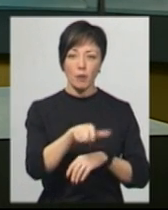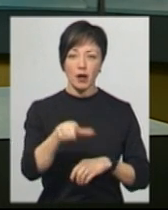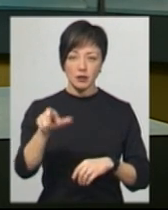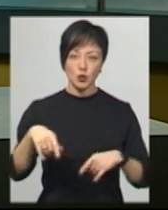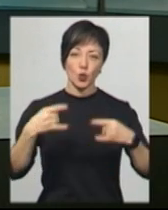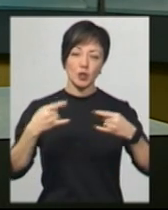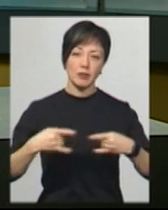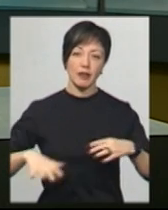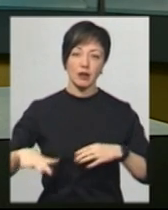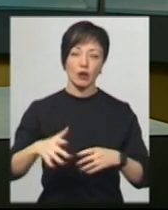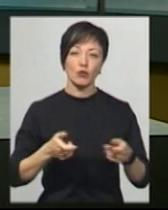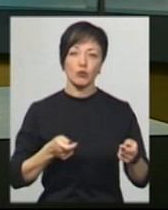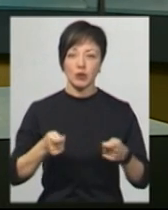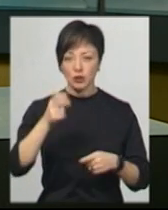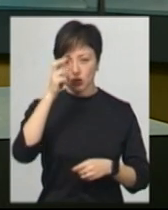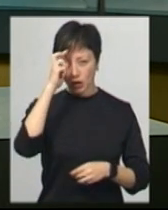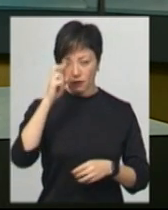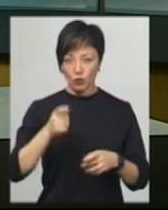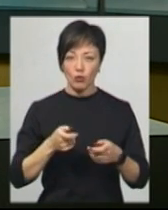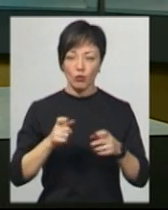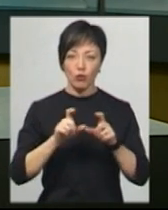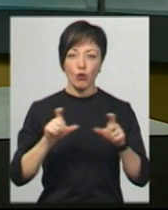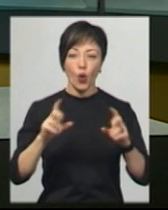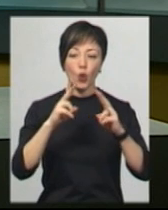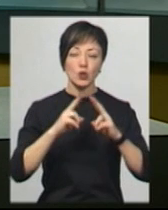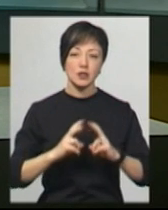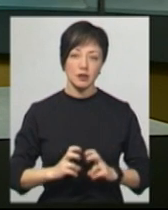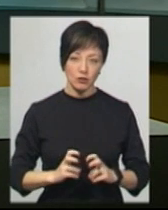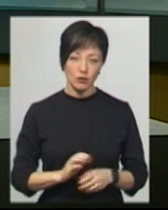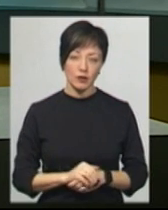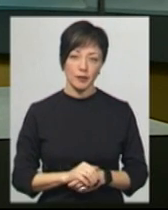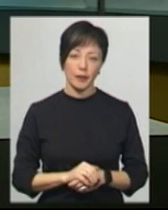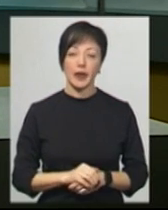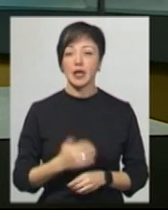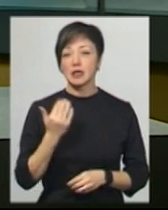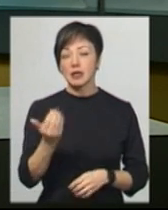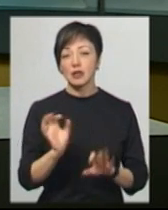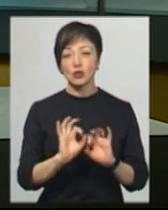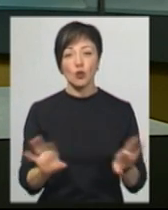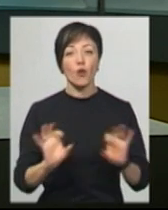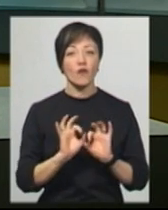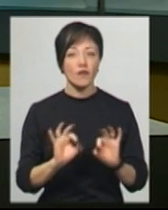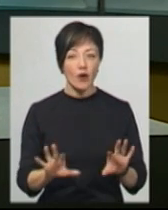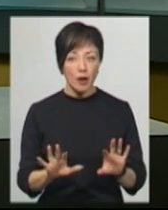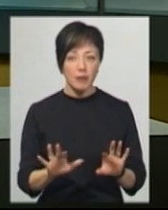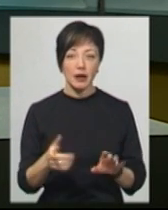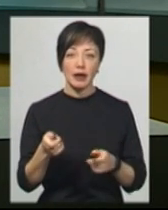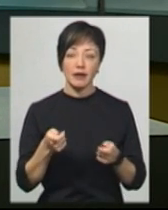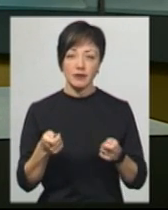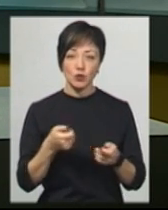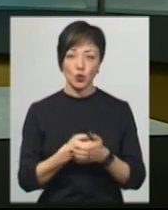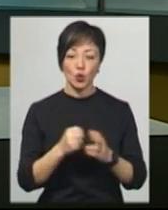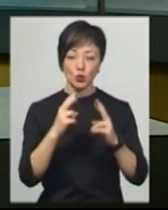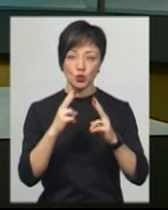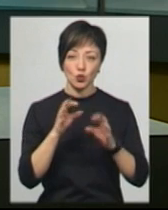ЗМІ Територіального управління Державного бюро розслідувань, розташованого у Хмельницькому. За її словами, процесуальне керівництво досудовим